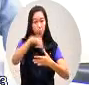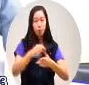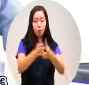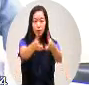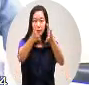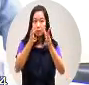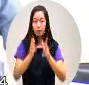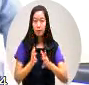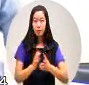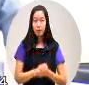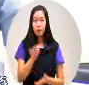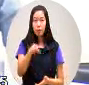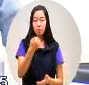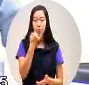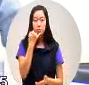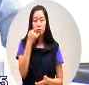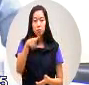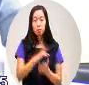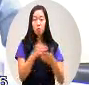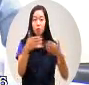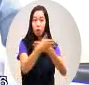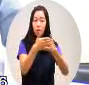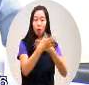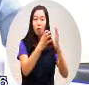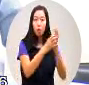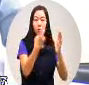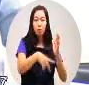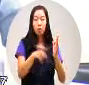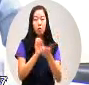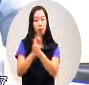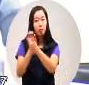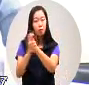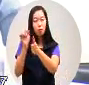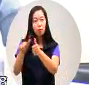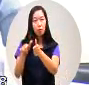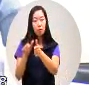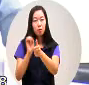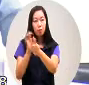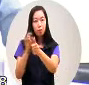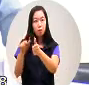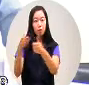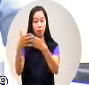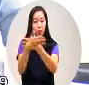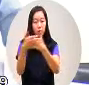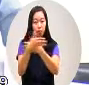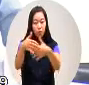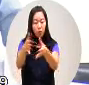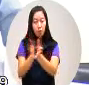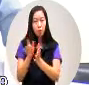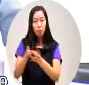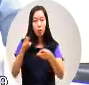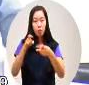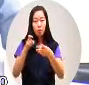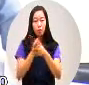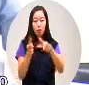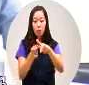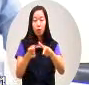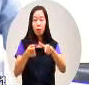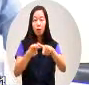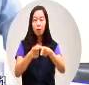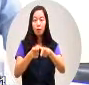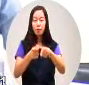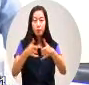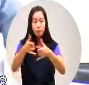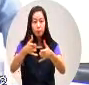桥有交通局来反映给我们的交通部公路局这个